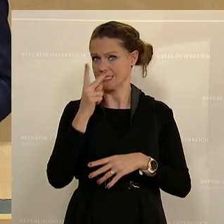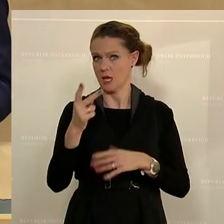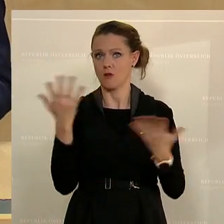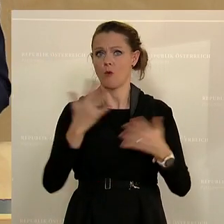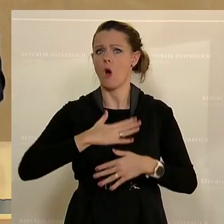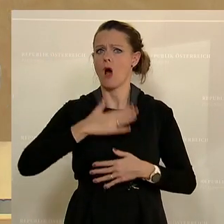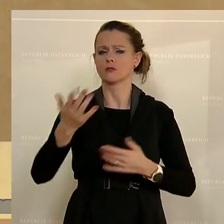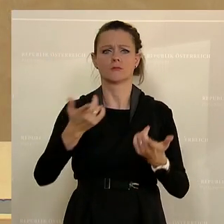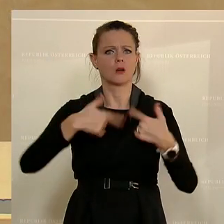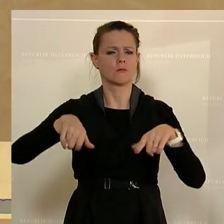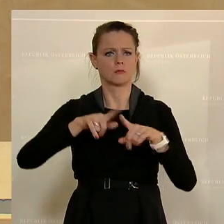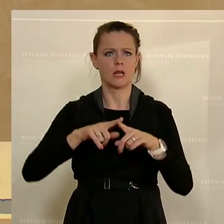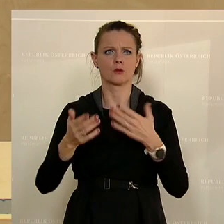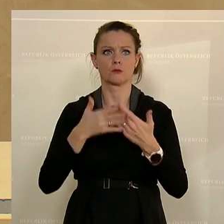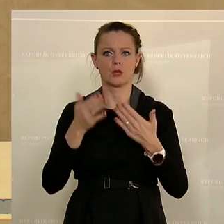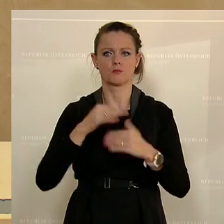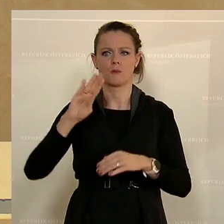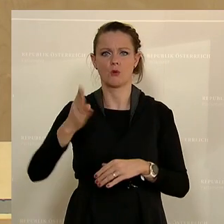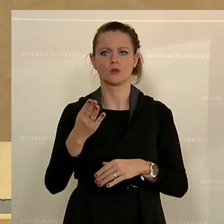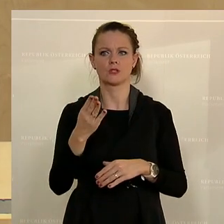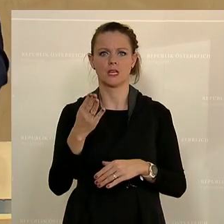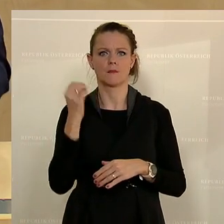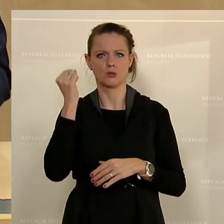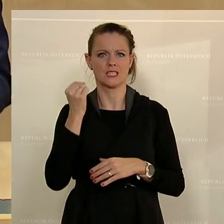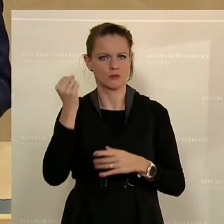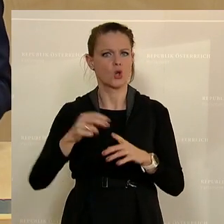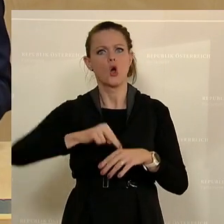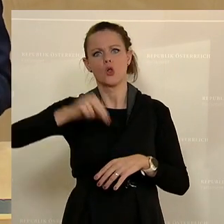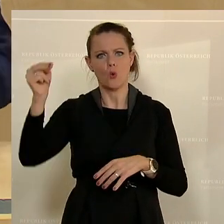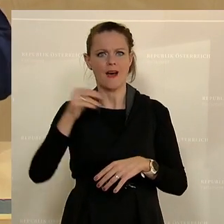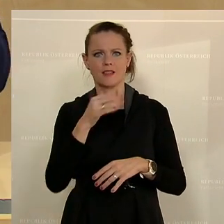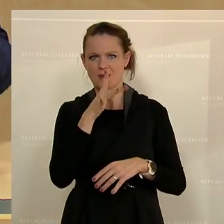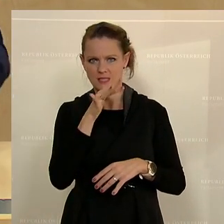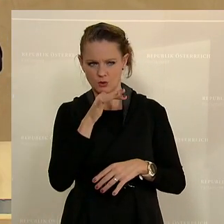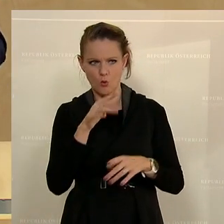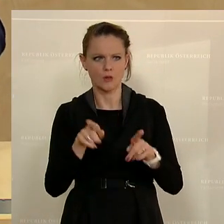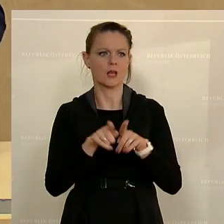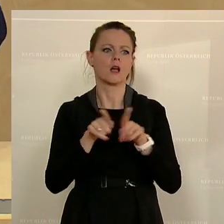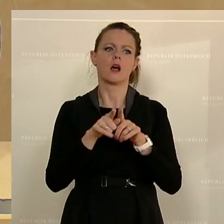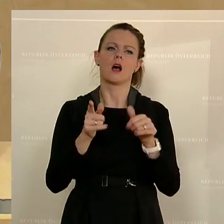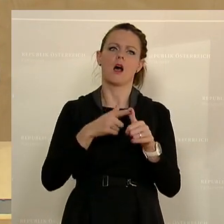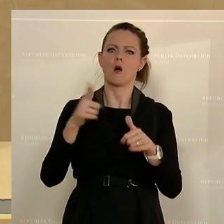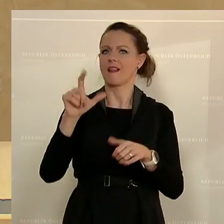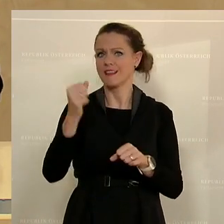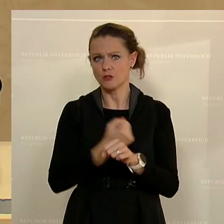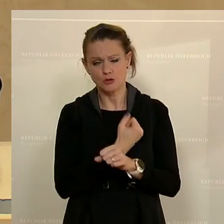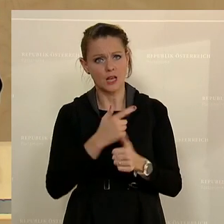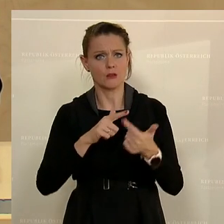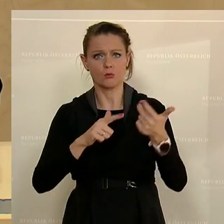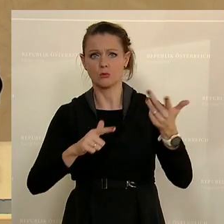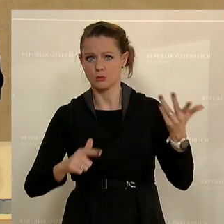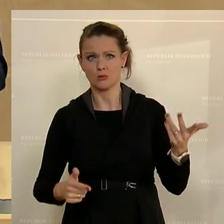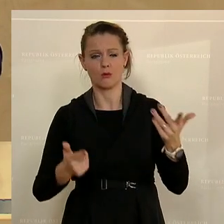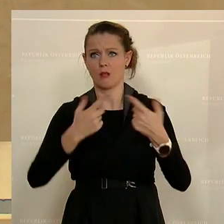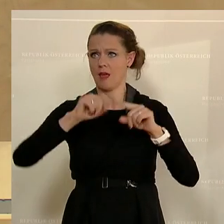haben. Es ist Bosnien-Herzegowina zum Beispiel, das ist Nordmazedonien, das ist die Schweiz, das ist Liechtenstein. Das sind viele, viele Länder, die da drauf